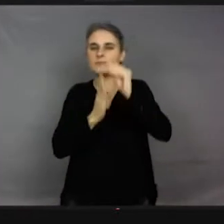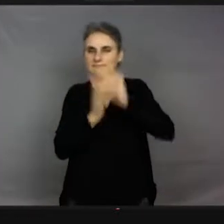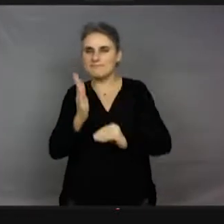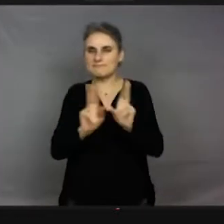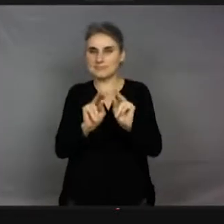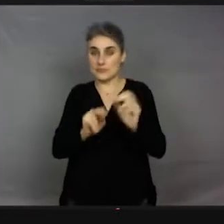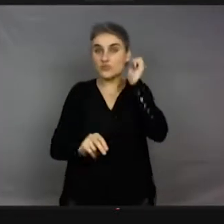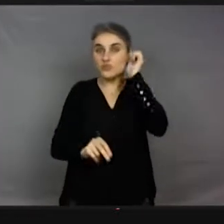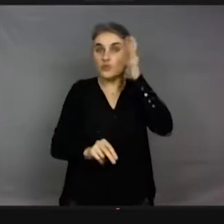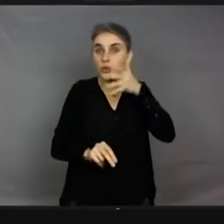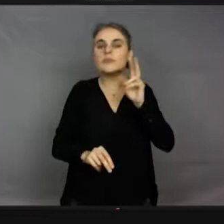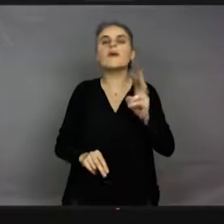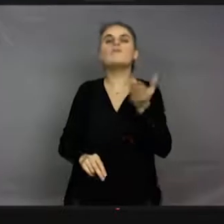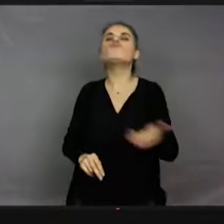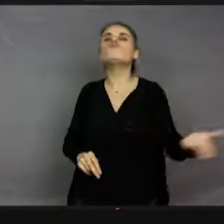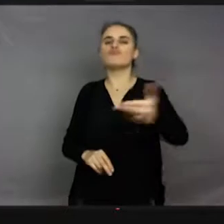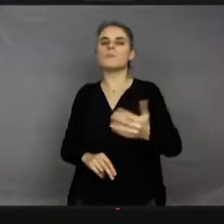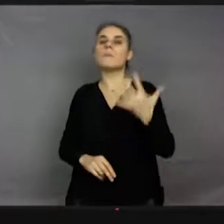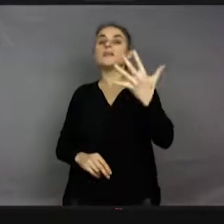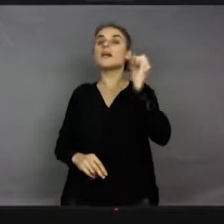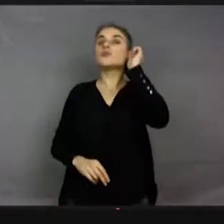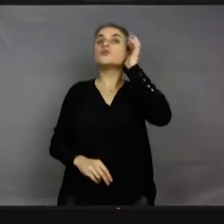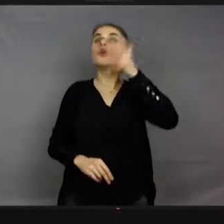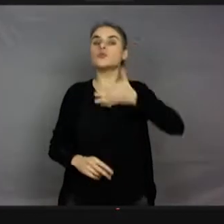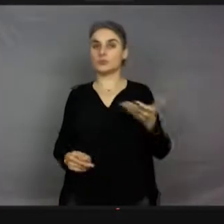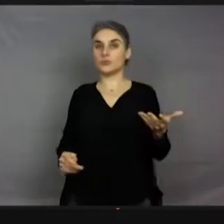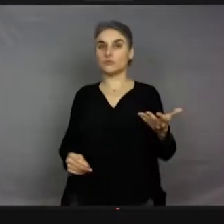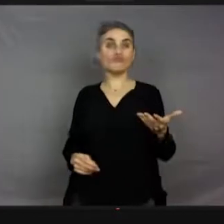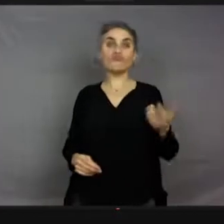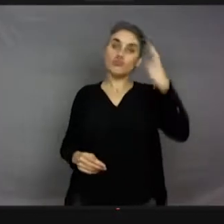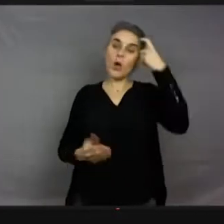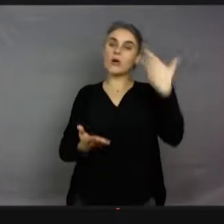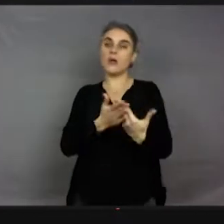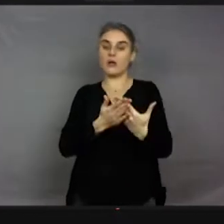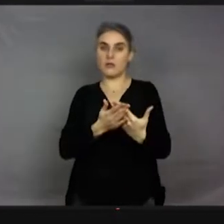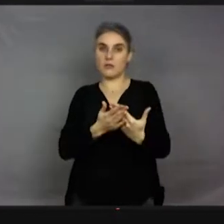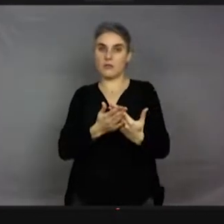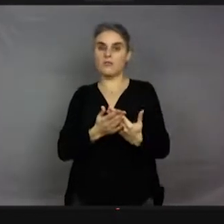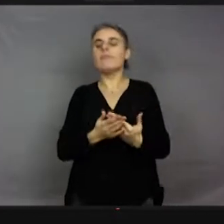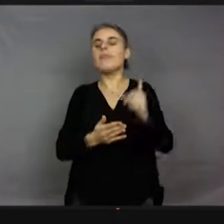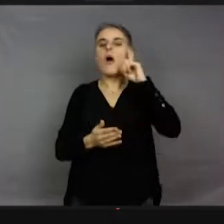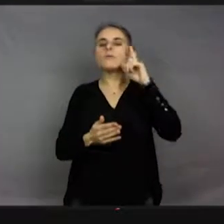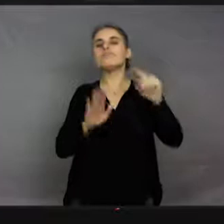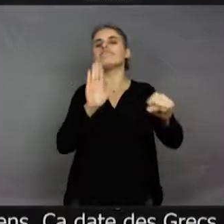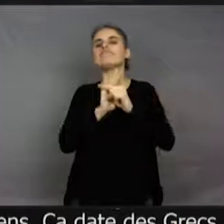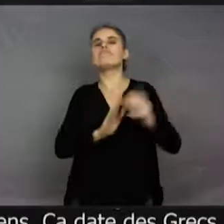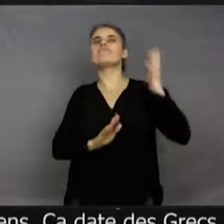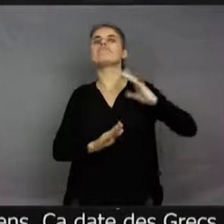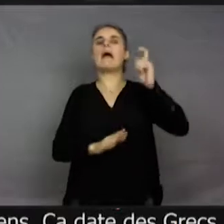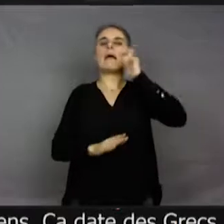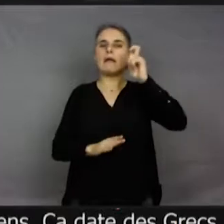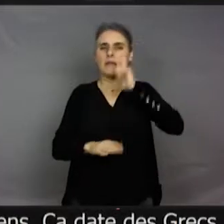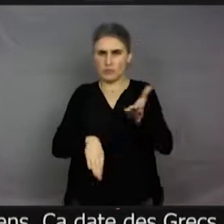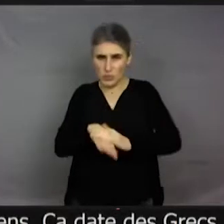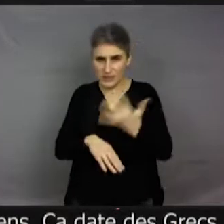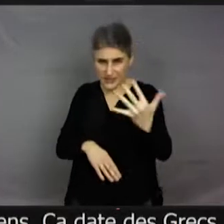'on a tous dans cette idée qu'on a cinq sens. Et c'est un truc qui date des Grecs. En fait, on a bien plus que cinq sens. On ressent plein de choses. Par exemple, je